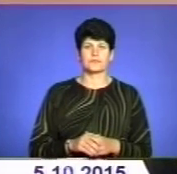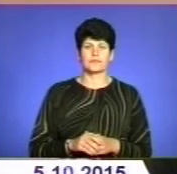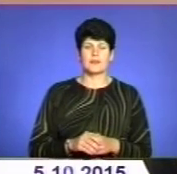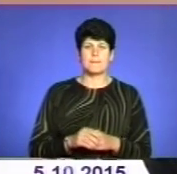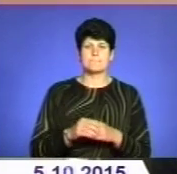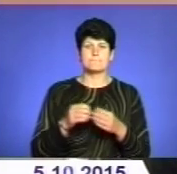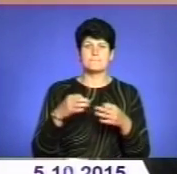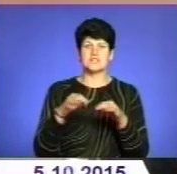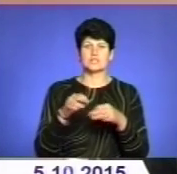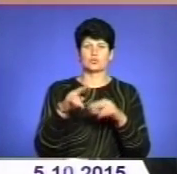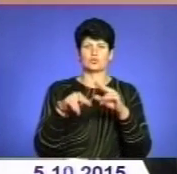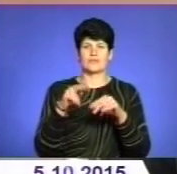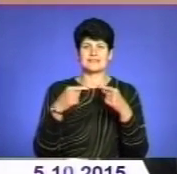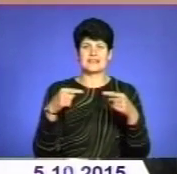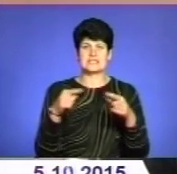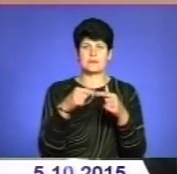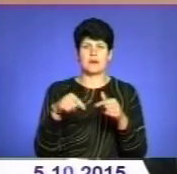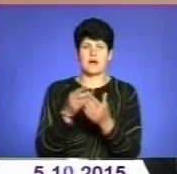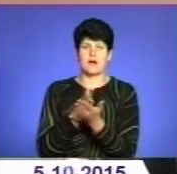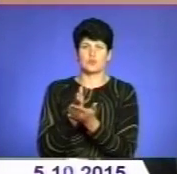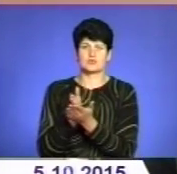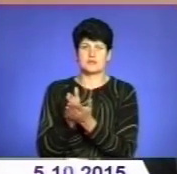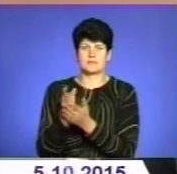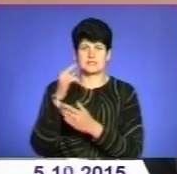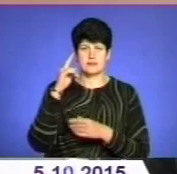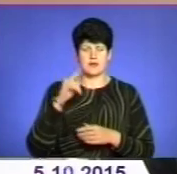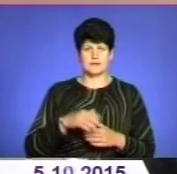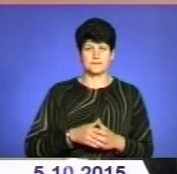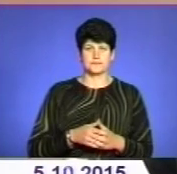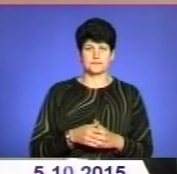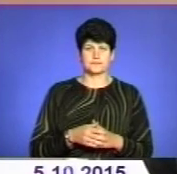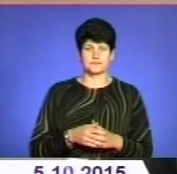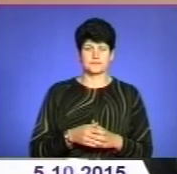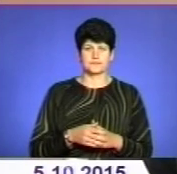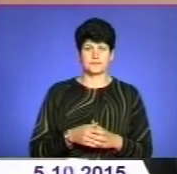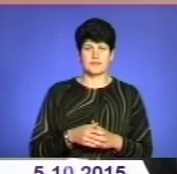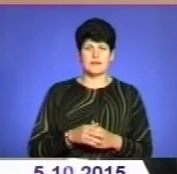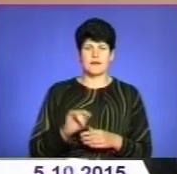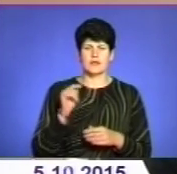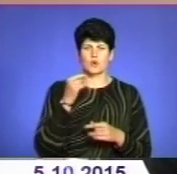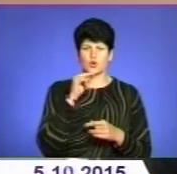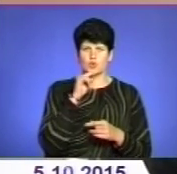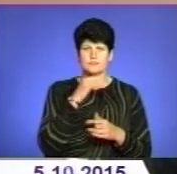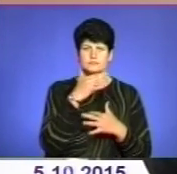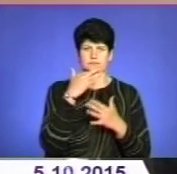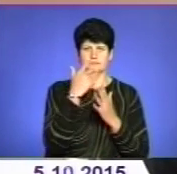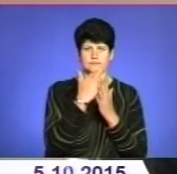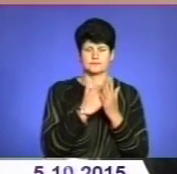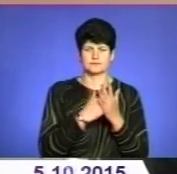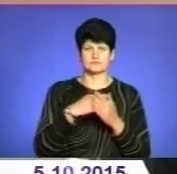машинобудування за різними галузями знань, ряд економічних спеціальностей,